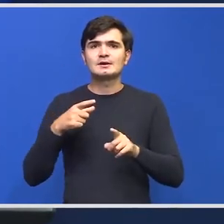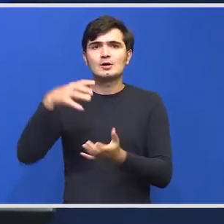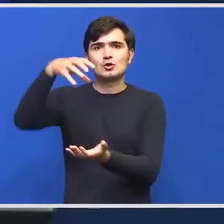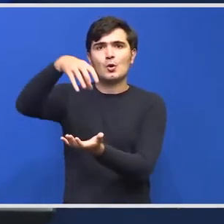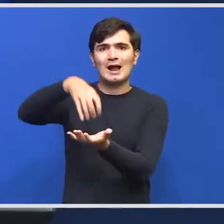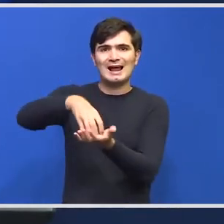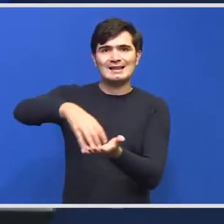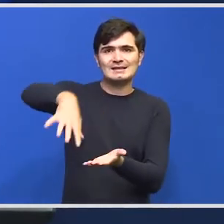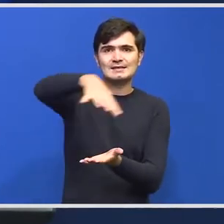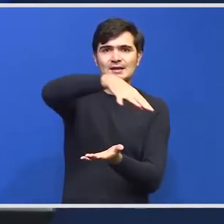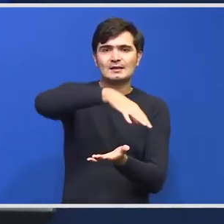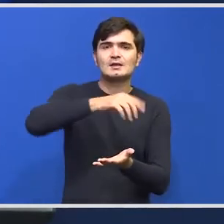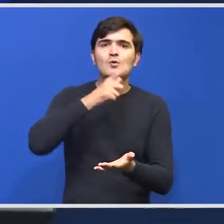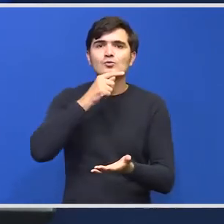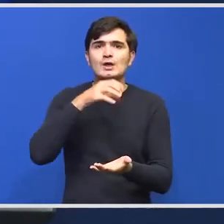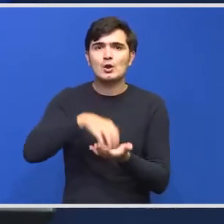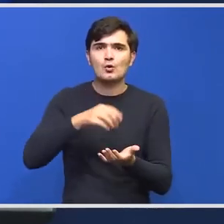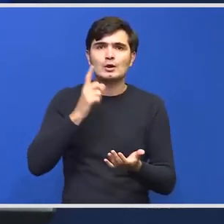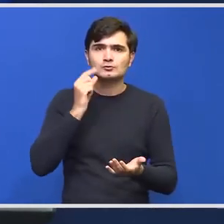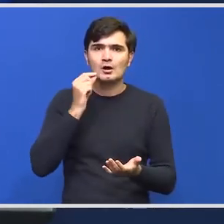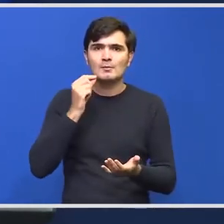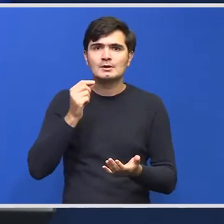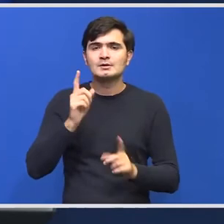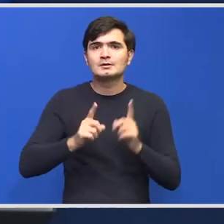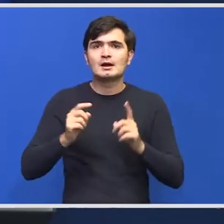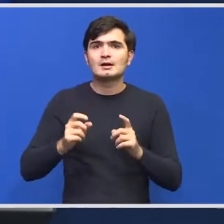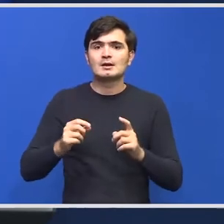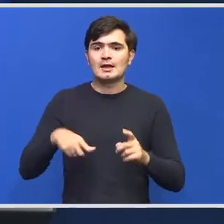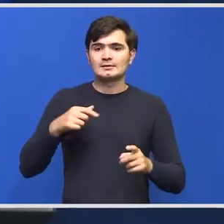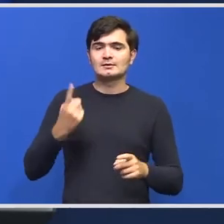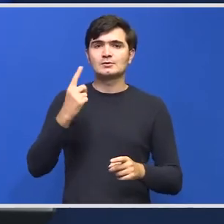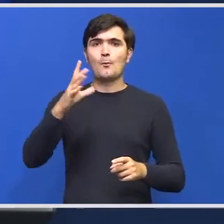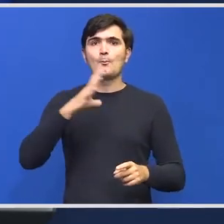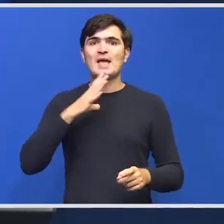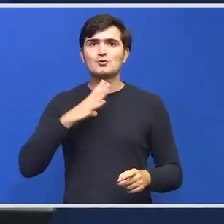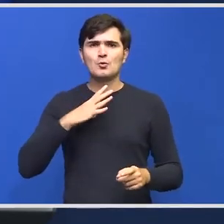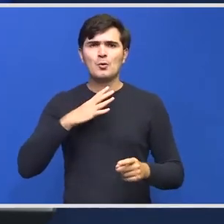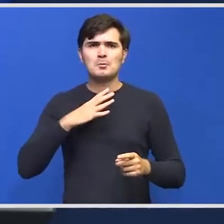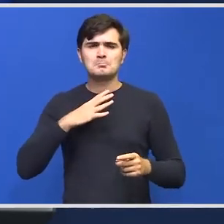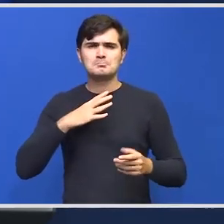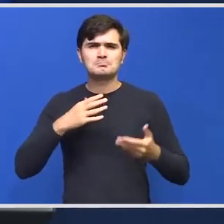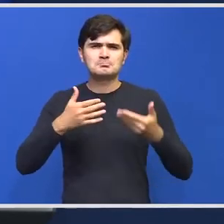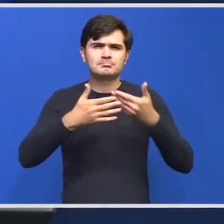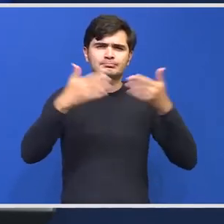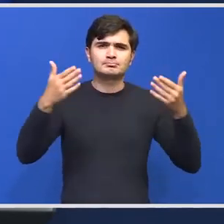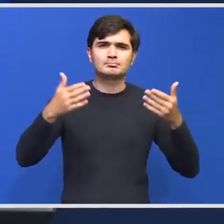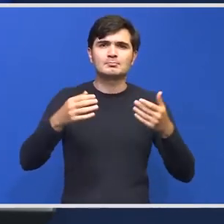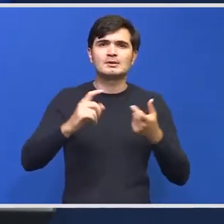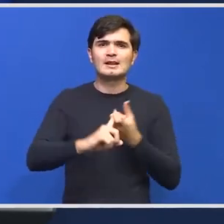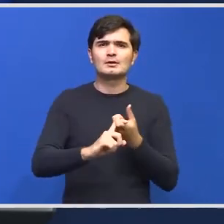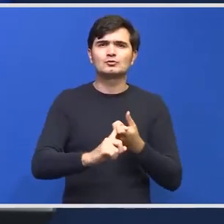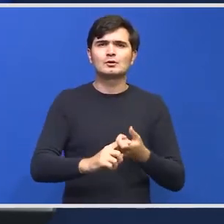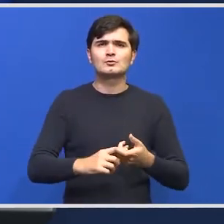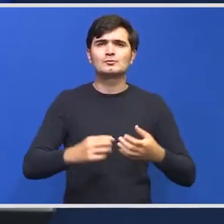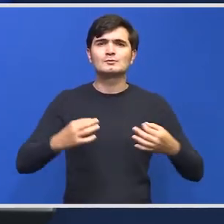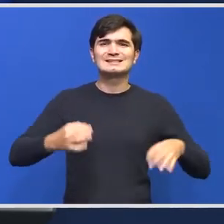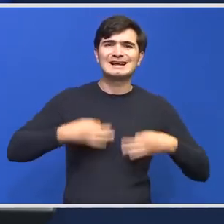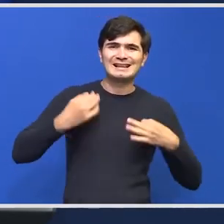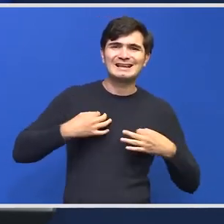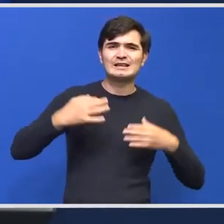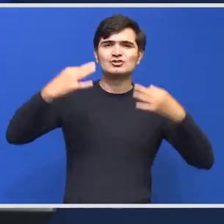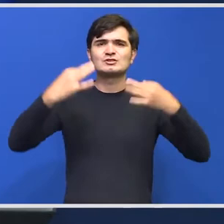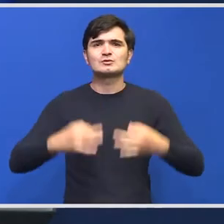localităților, în zonele locuite, există un pericol iminent la adresa siguranței și securizății persoanelor.